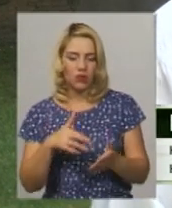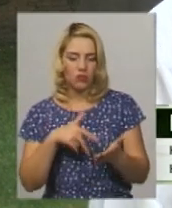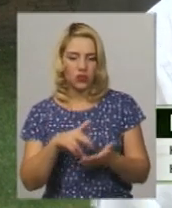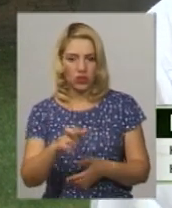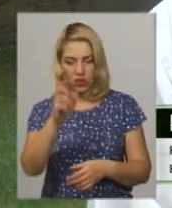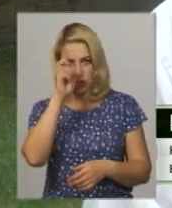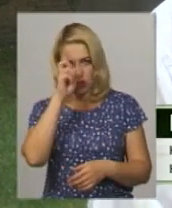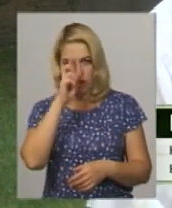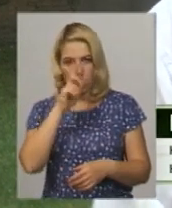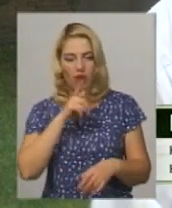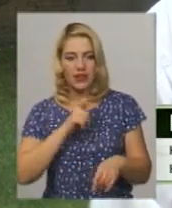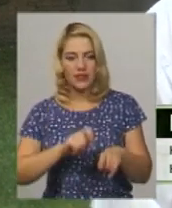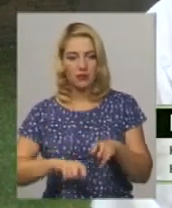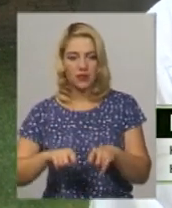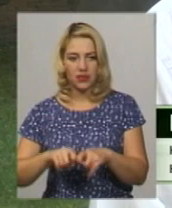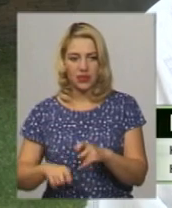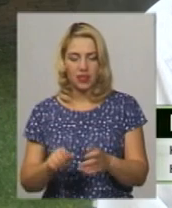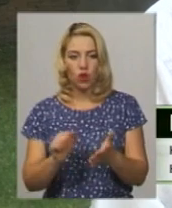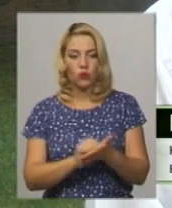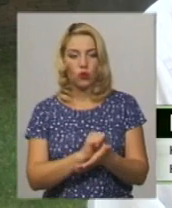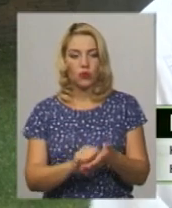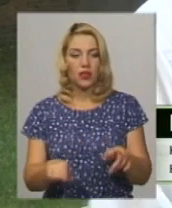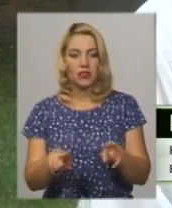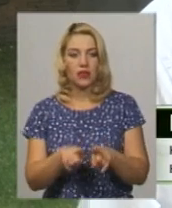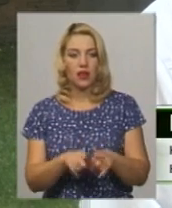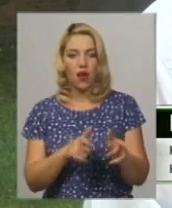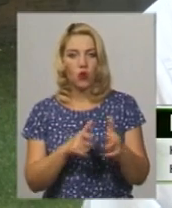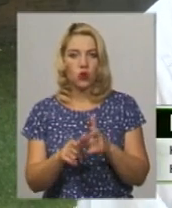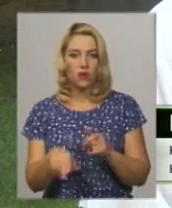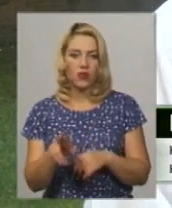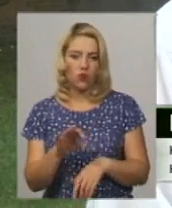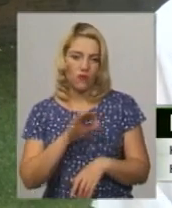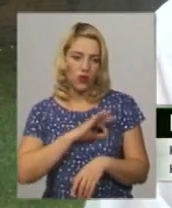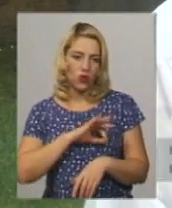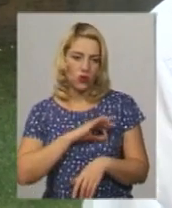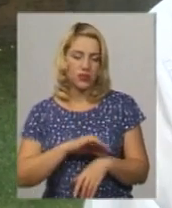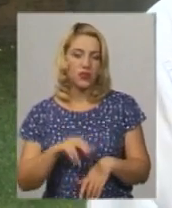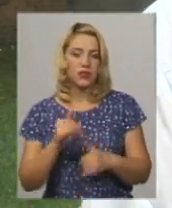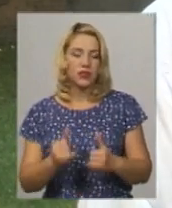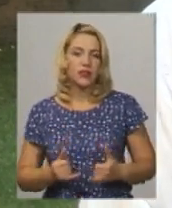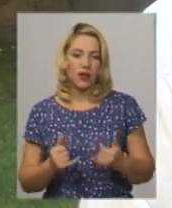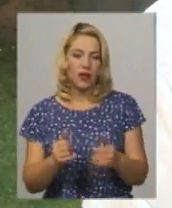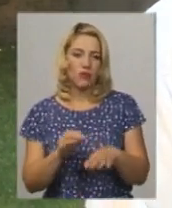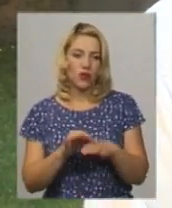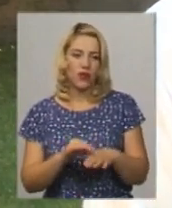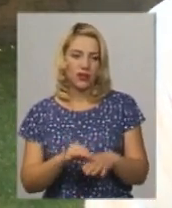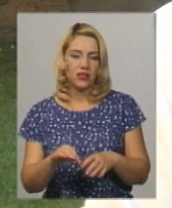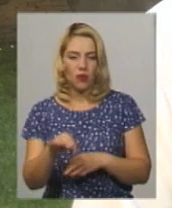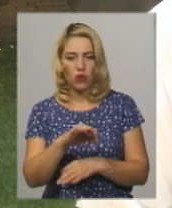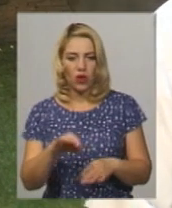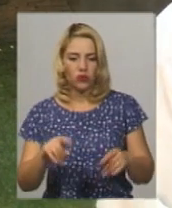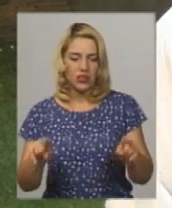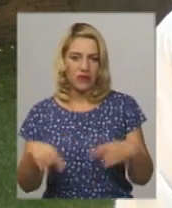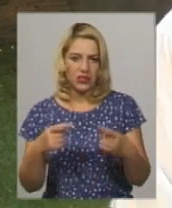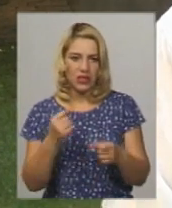експертизу, тобто документація як така готова до використання, тобто для проведення проєктно-реставраційних